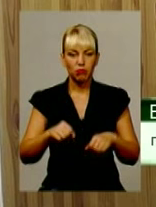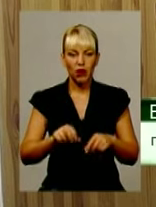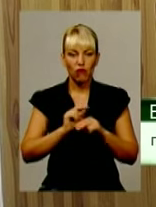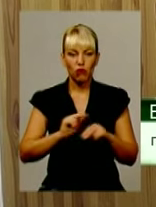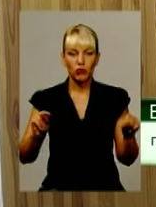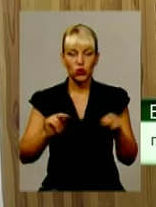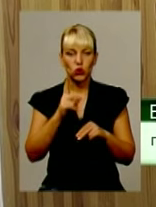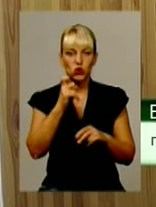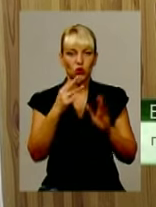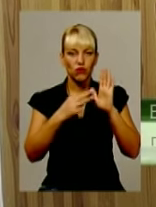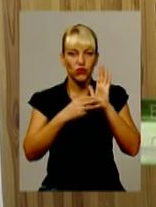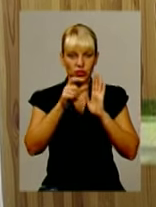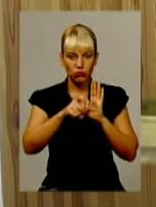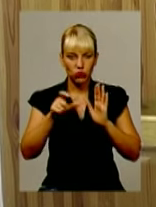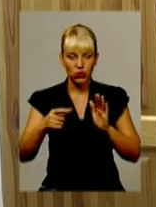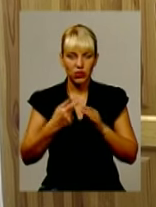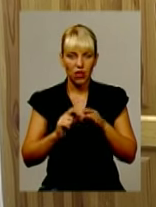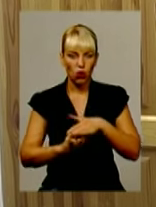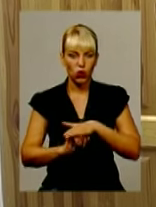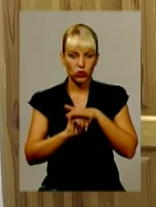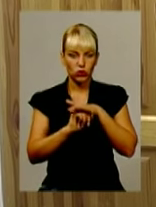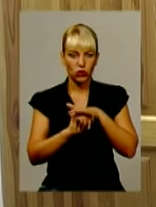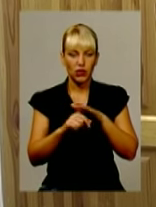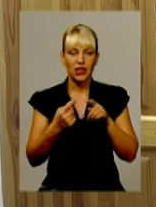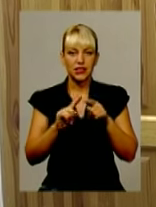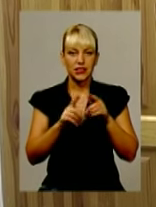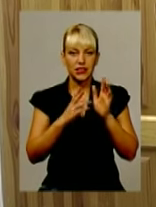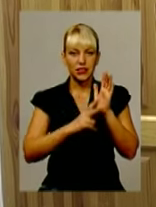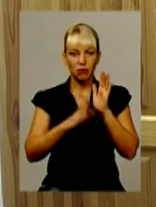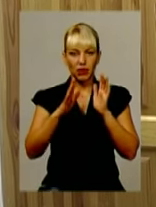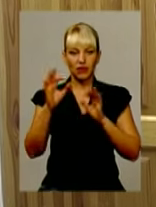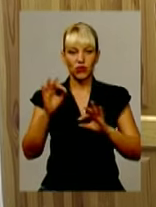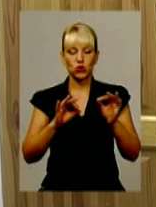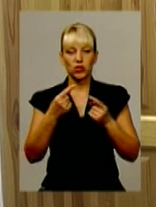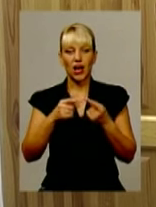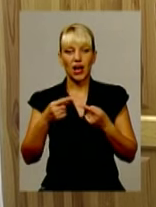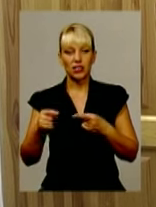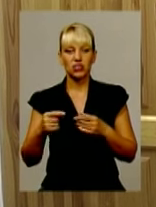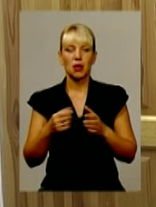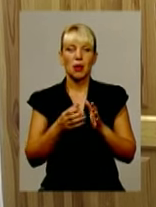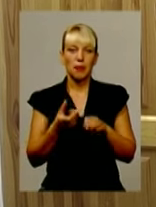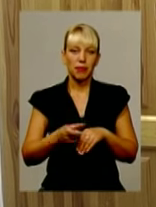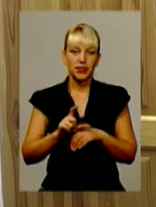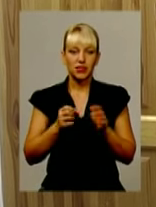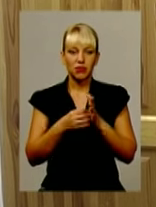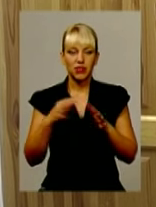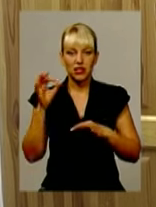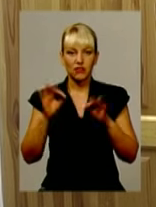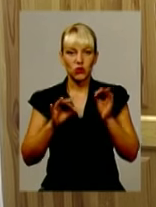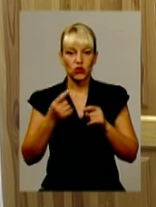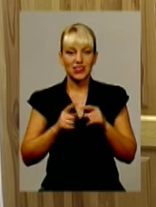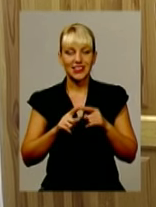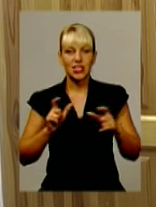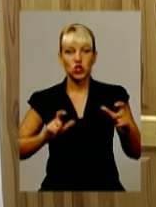108. Це береться за основу, це основи 75%. Решта, більше 15% має бути, це студенти.